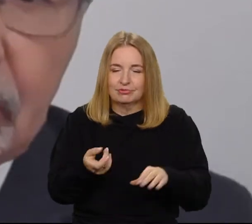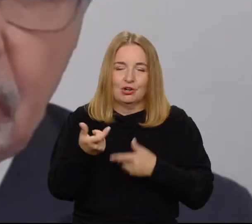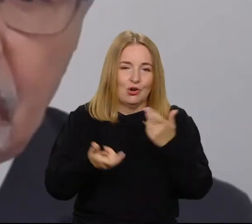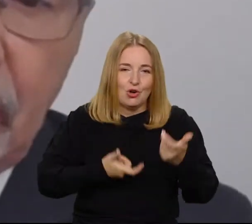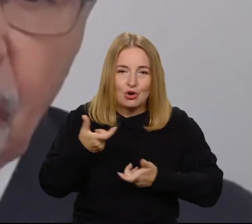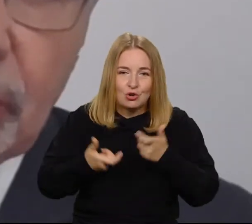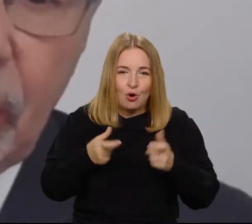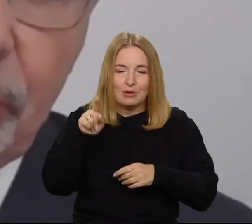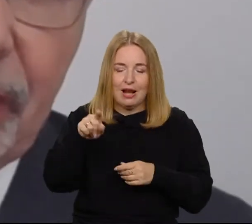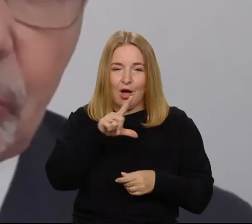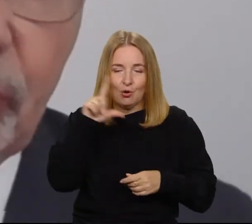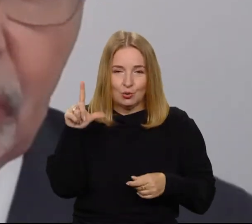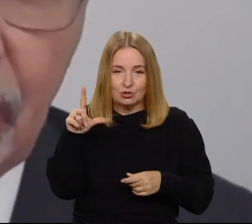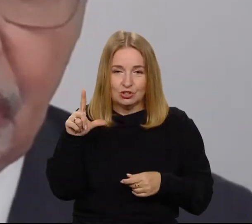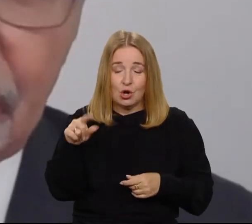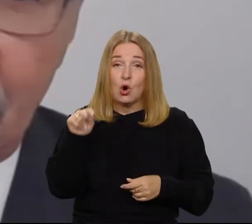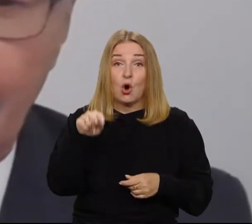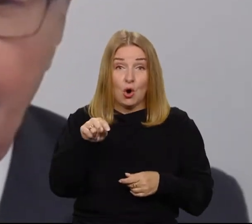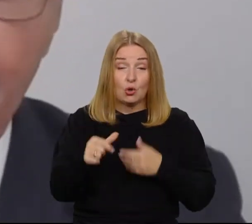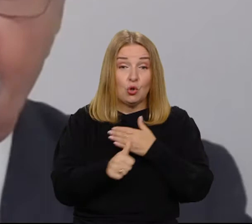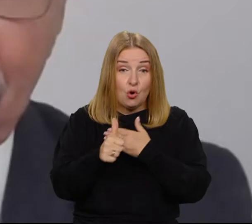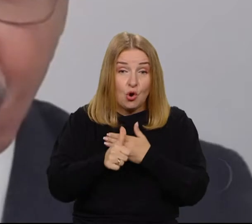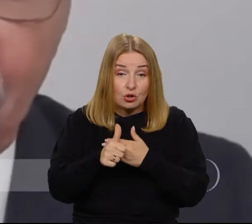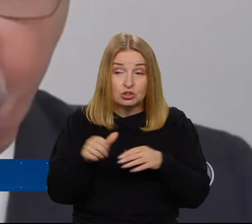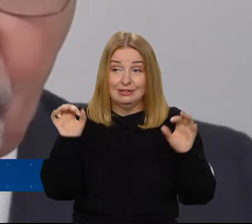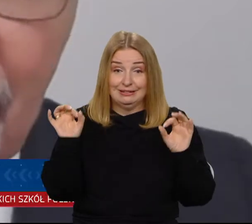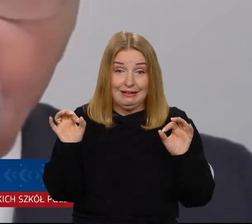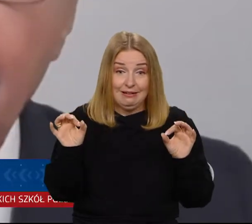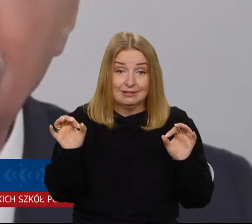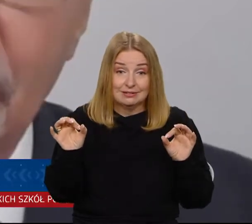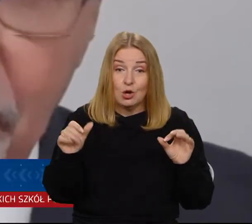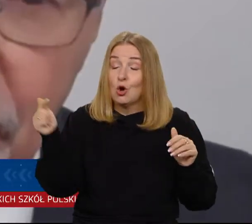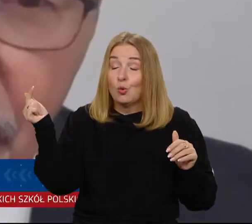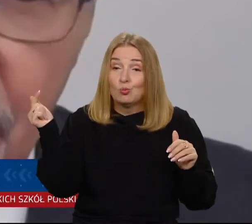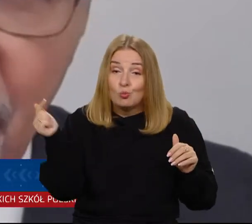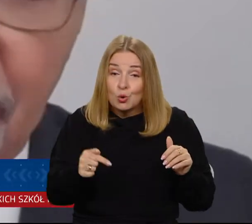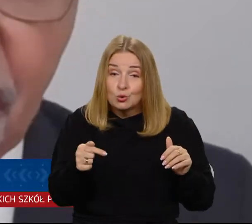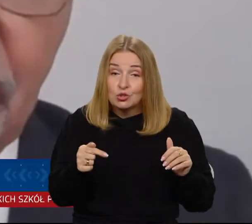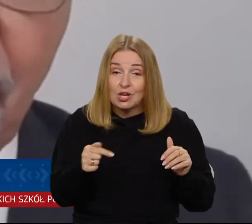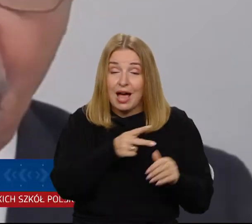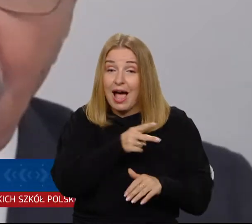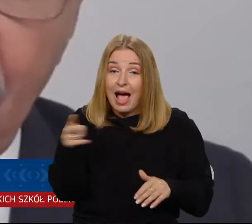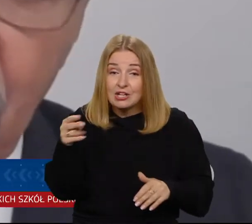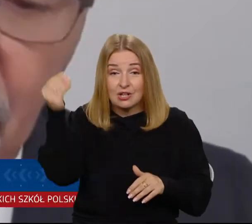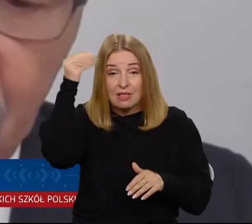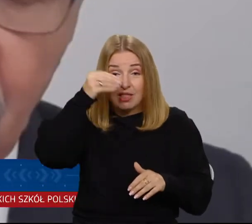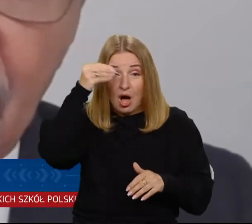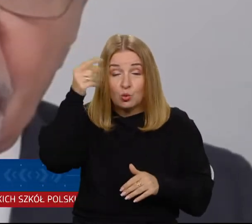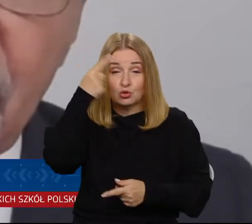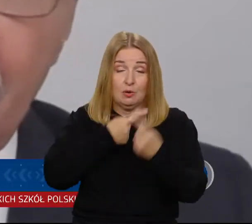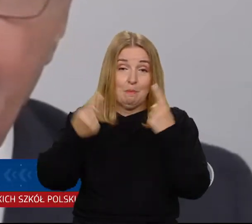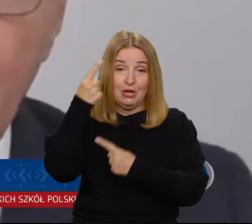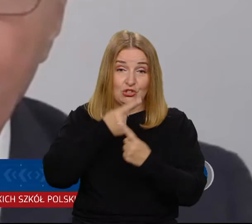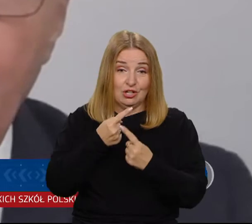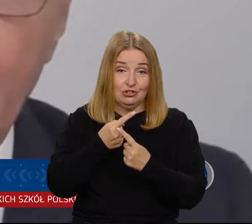I z tego obrazu wynika, że tak na dobrą sprawę powinniśmy nauczyć się myśleć przede wszystkim. A myśleć to